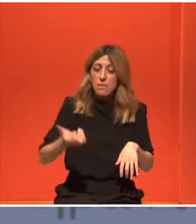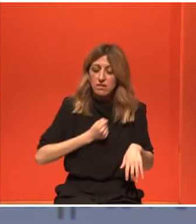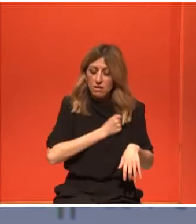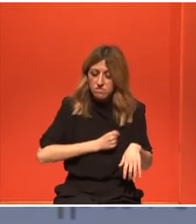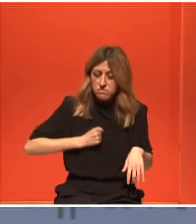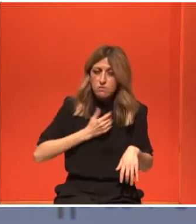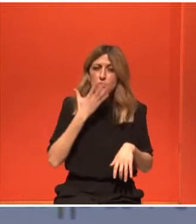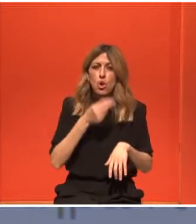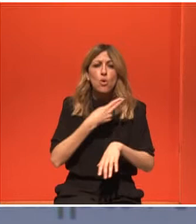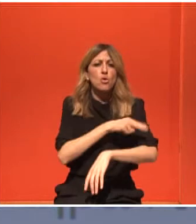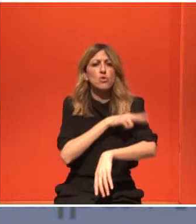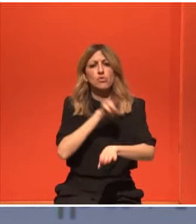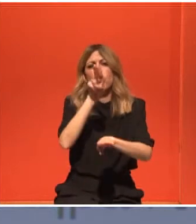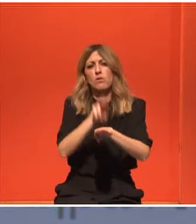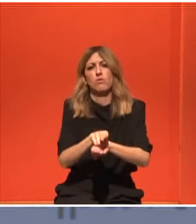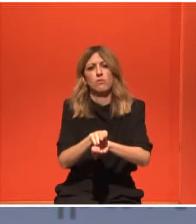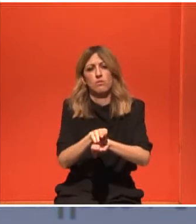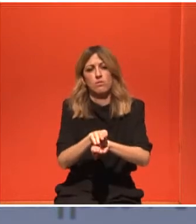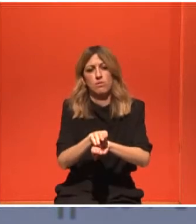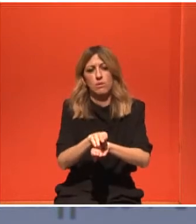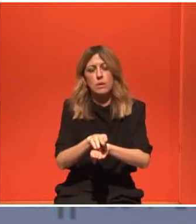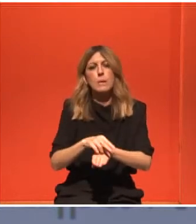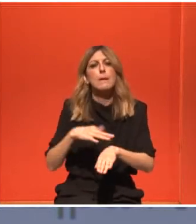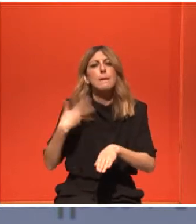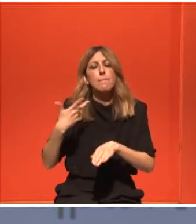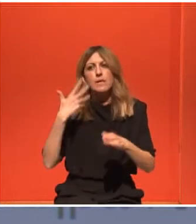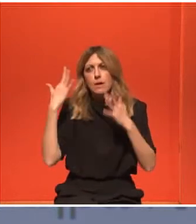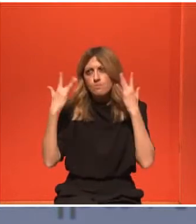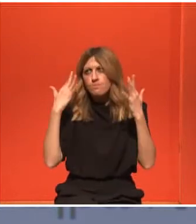Αποδέχτηκαν το θάνατο. Εκατό της εκατό.